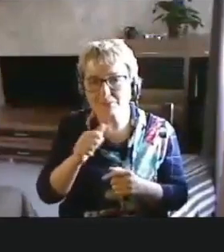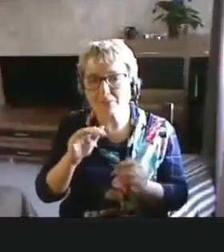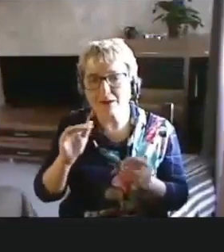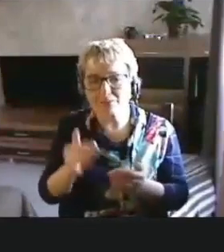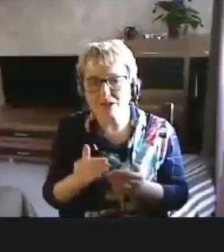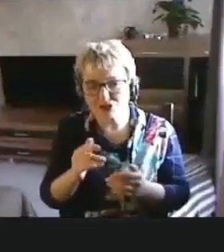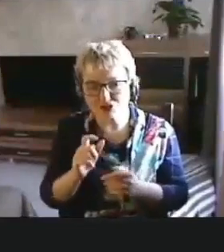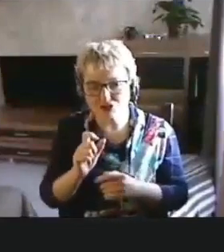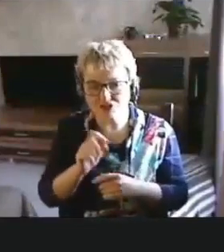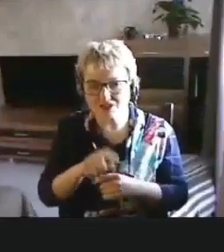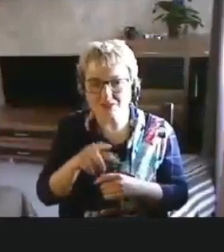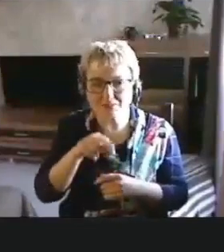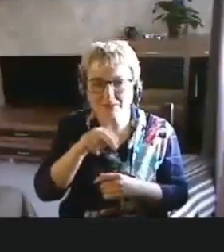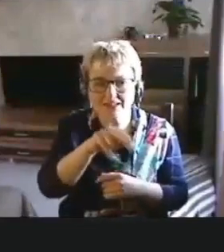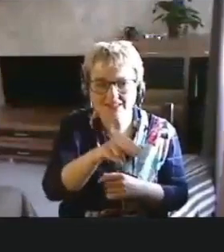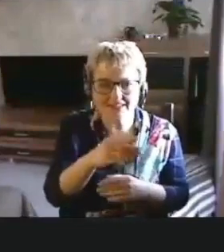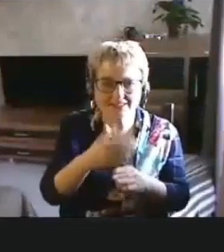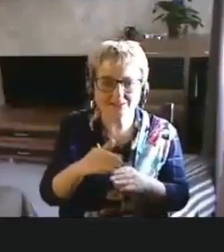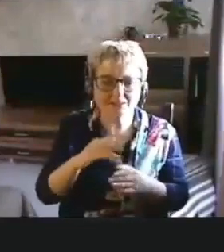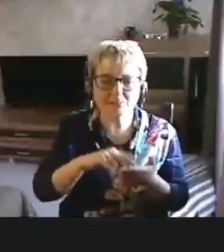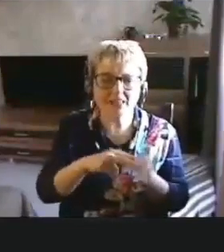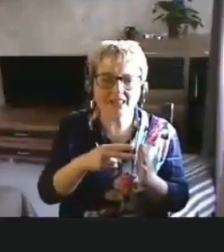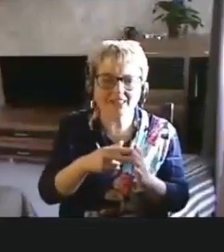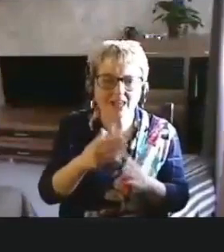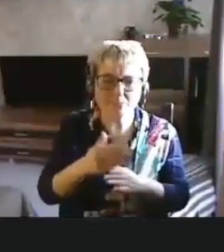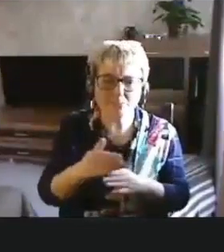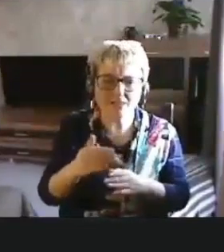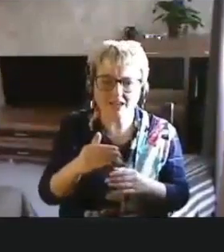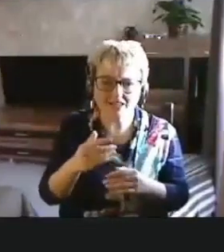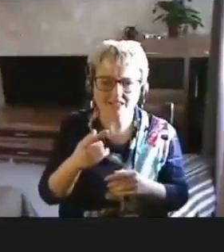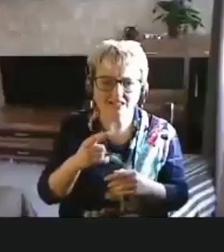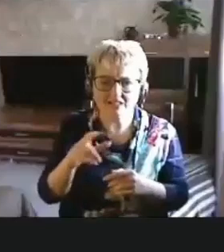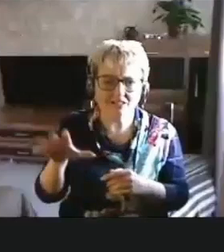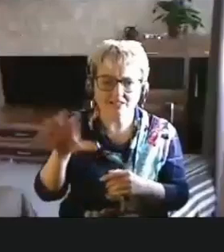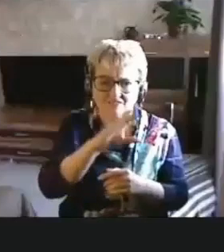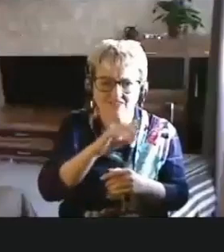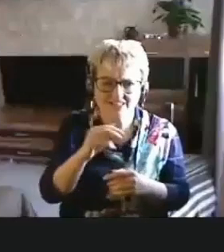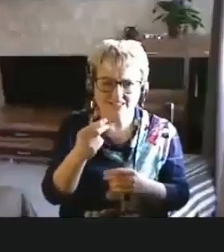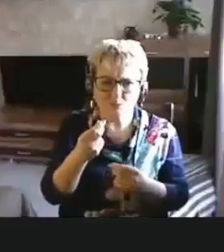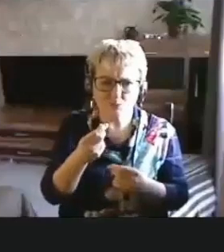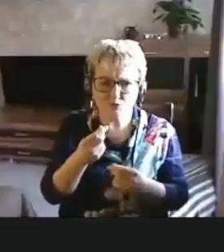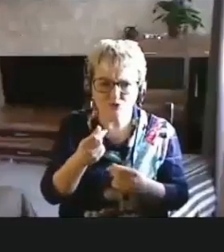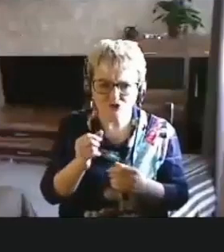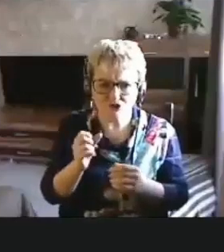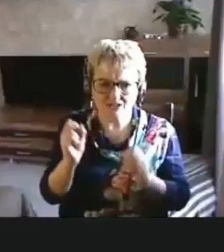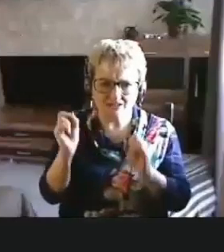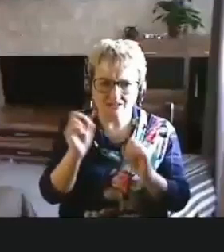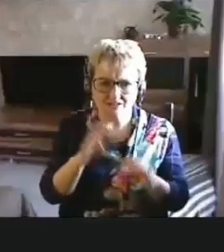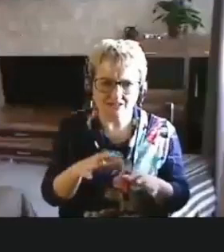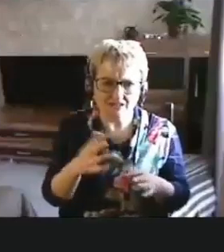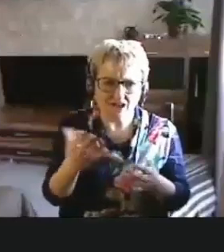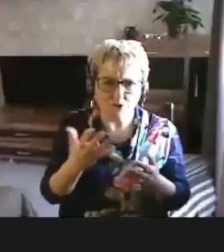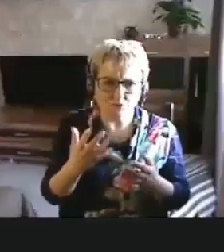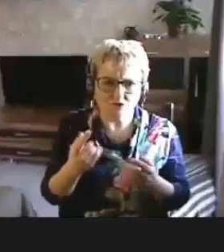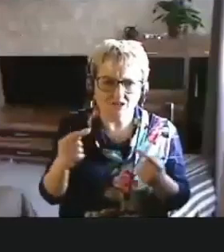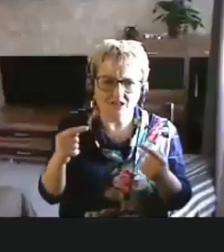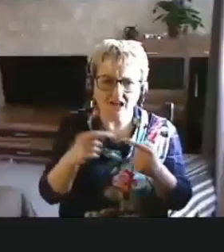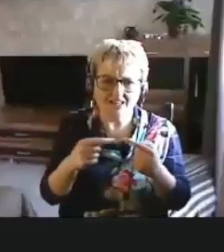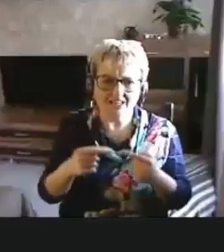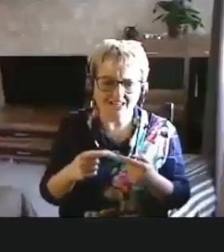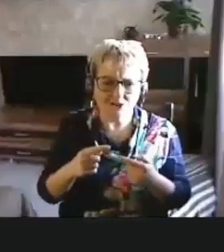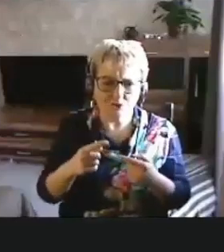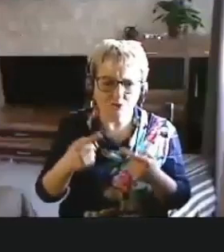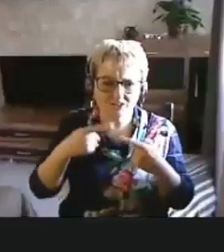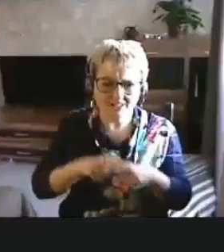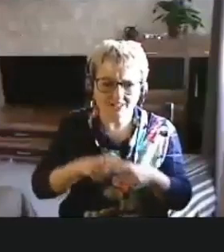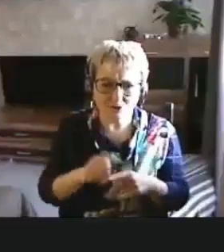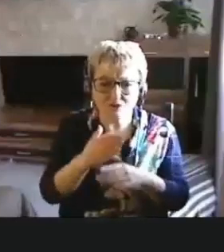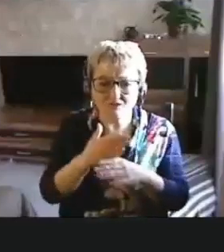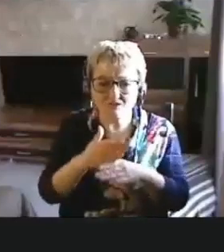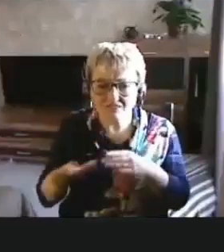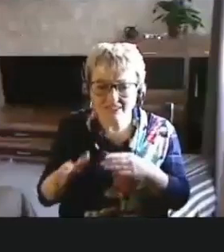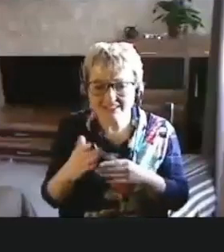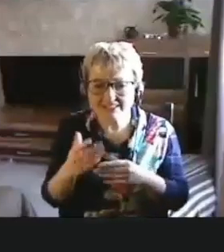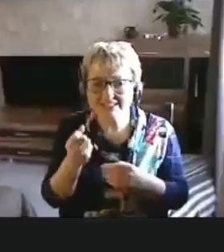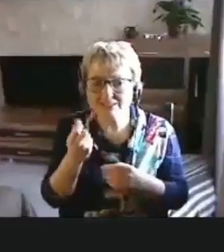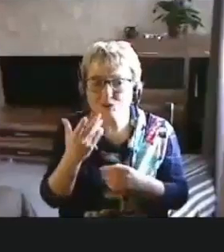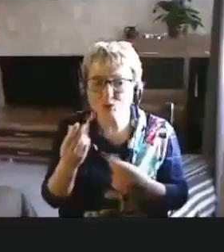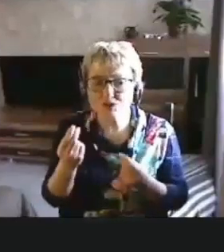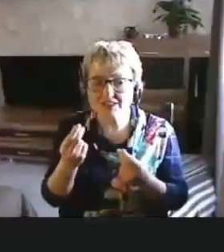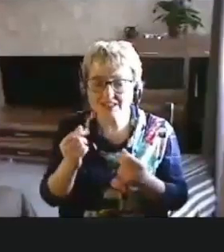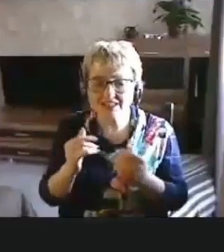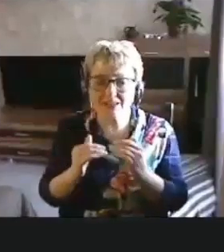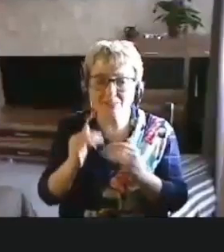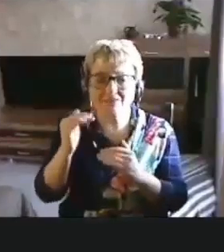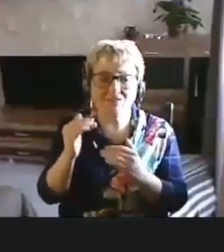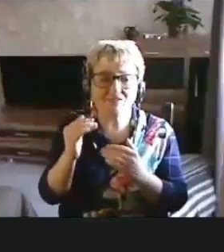идите планомерно к этому, не надо весь бюджет свой грохать на какую-то конкретную технологию, выделите столько денег на повышение